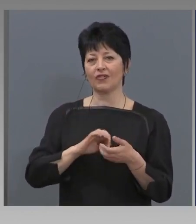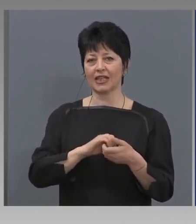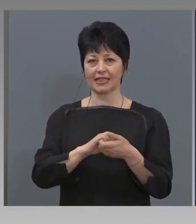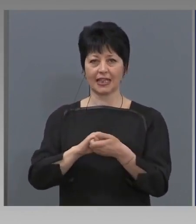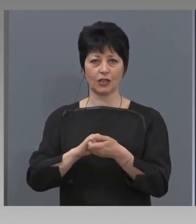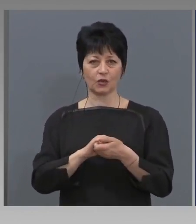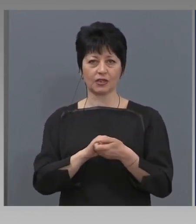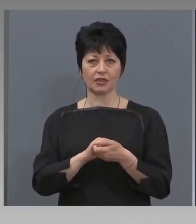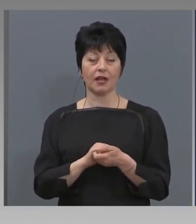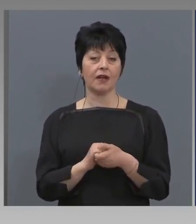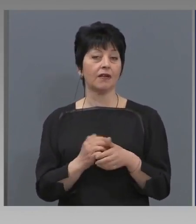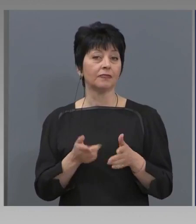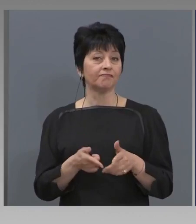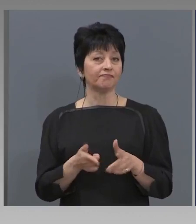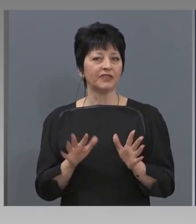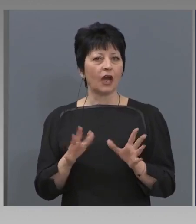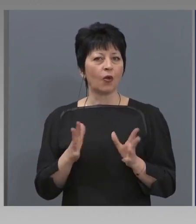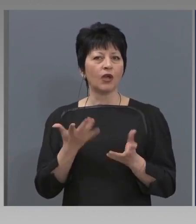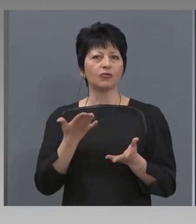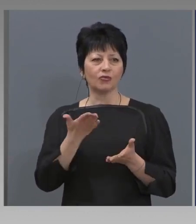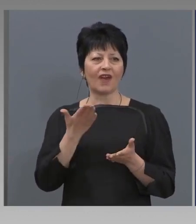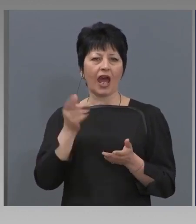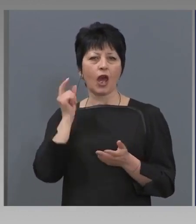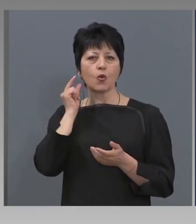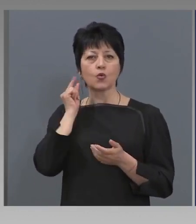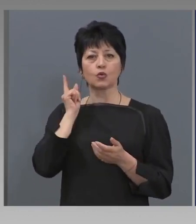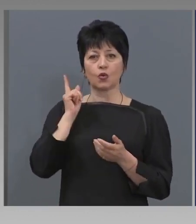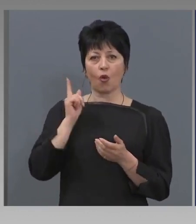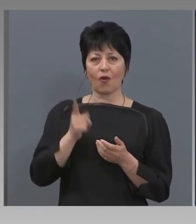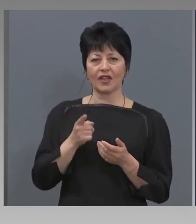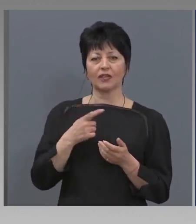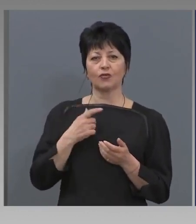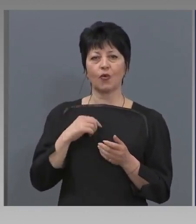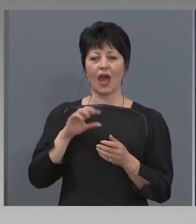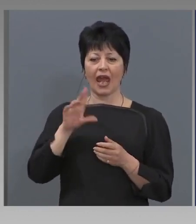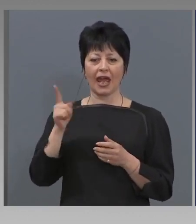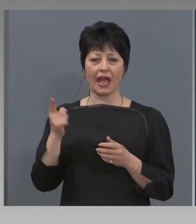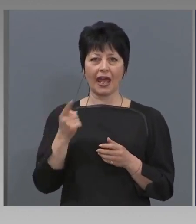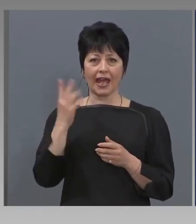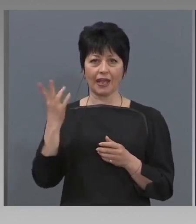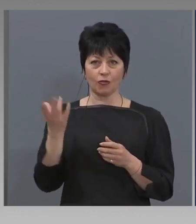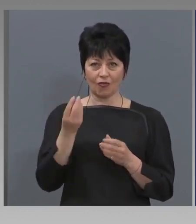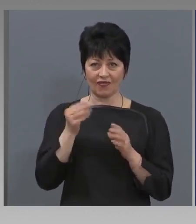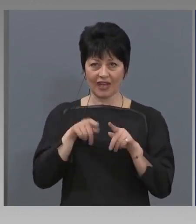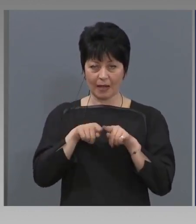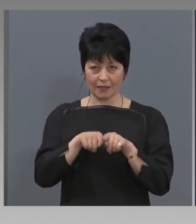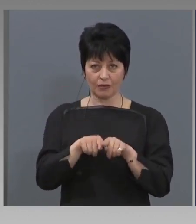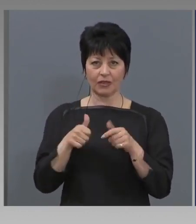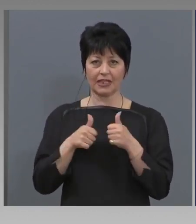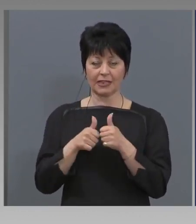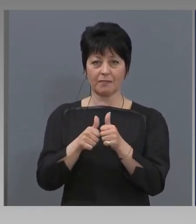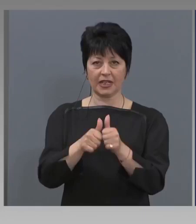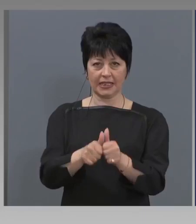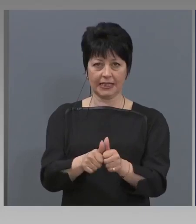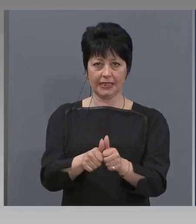което пък е условието, за да можем едновременно да се присъединим към банковия съюз и РМ.